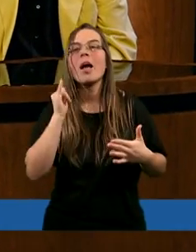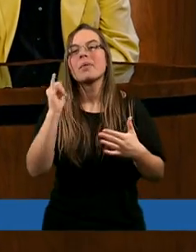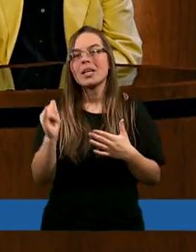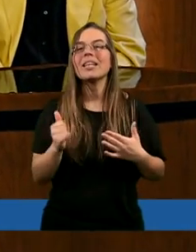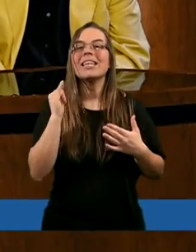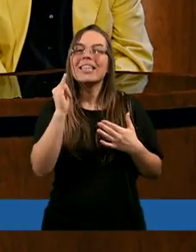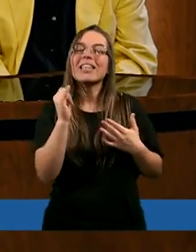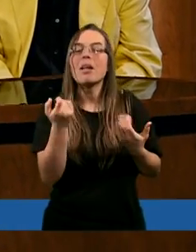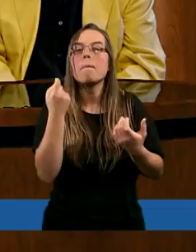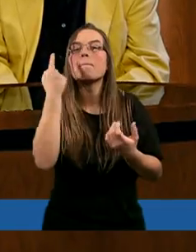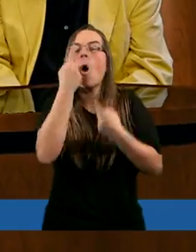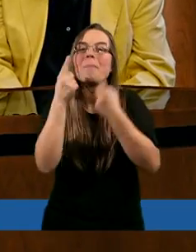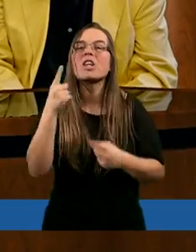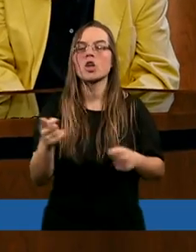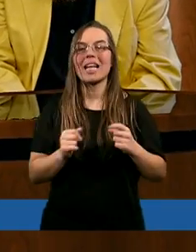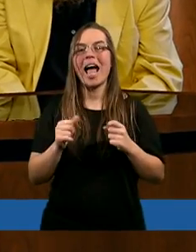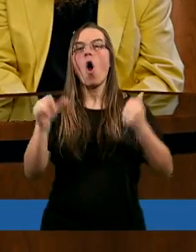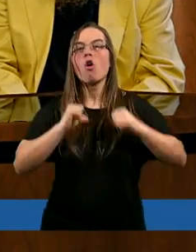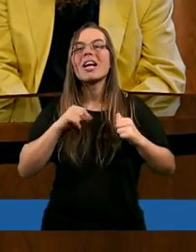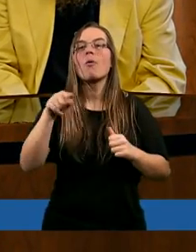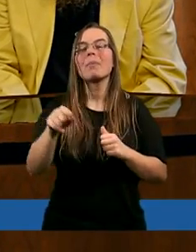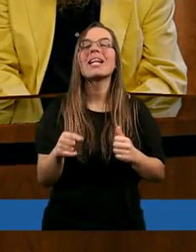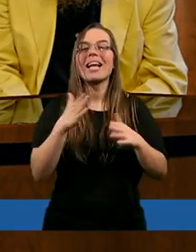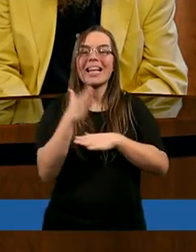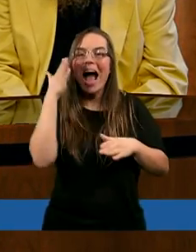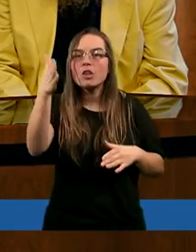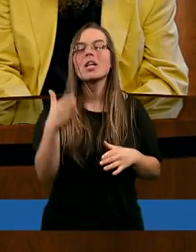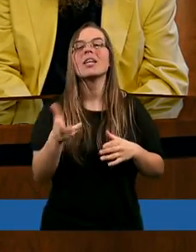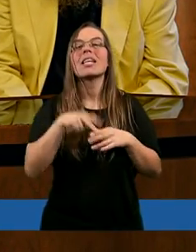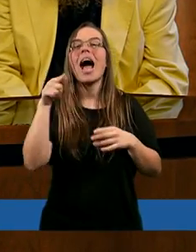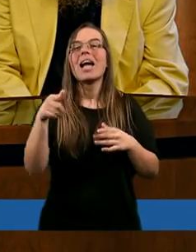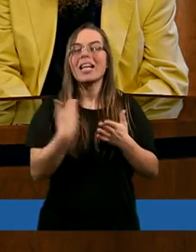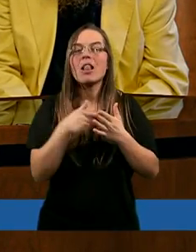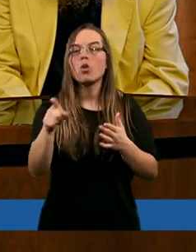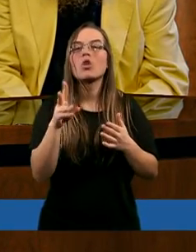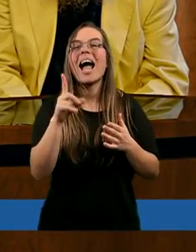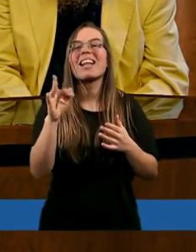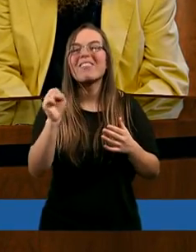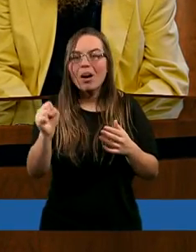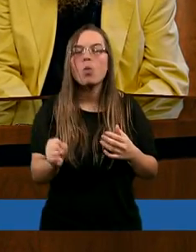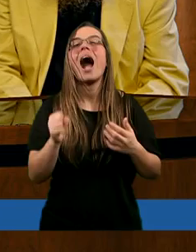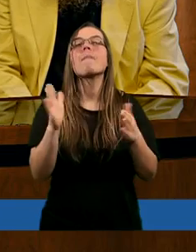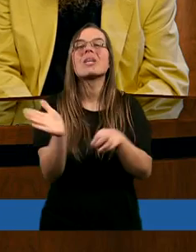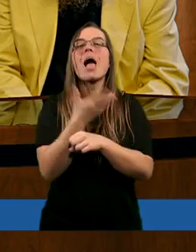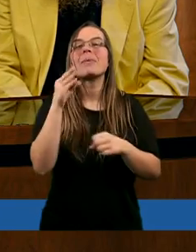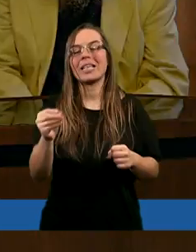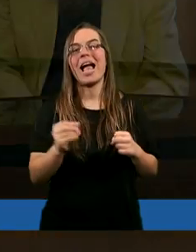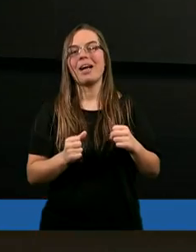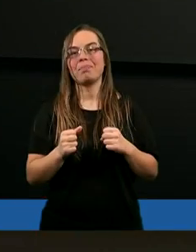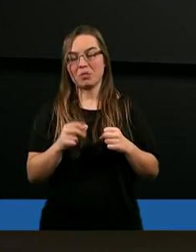pomyślne. Oczekujemy tej nadziei, tego, że ta zawierucha przeminie.